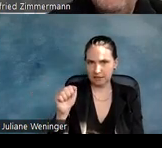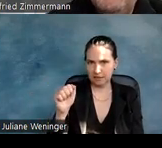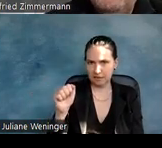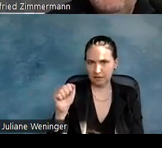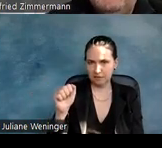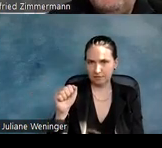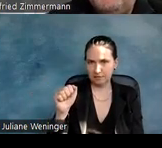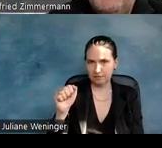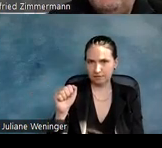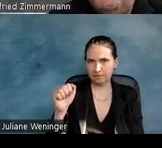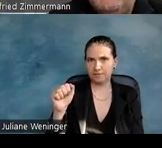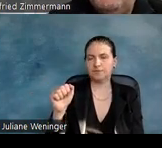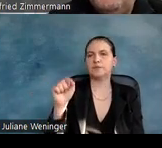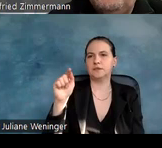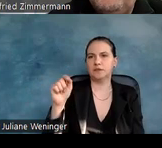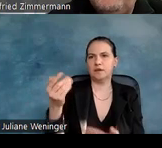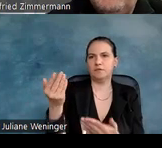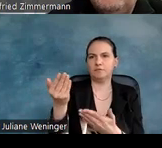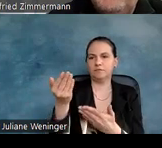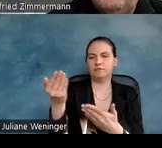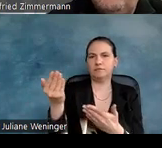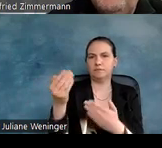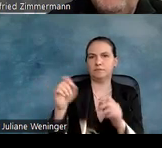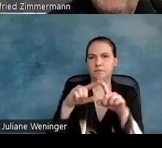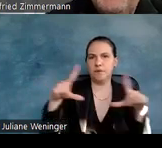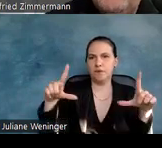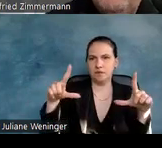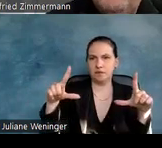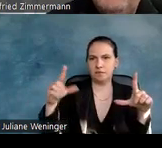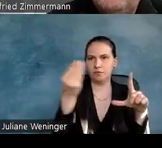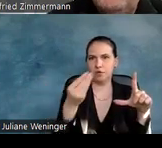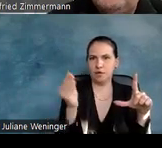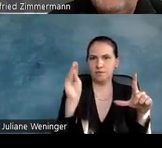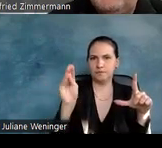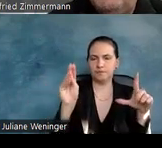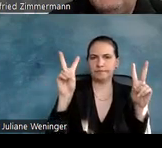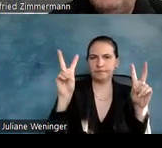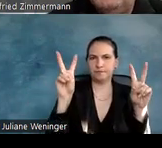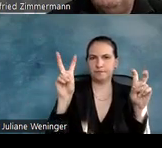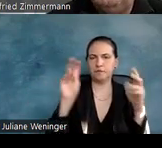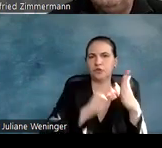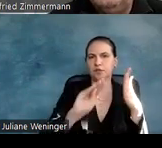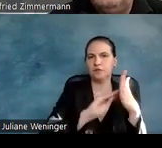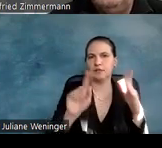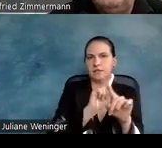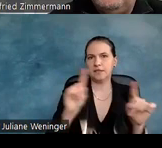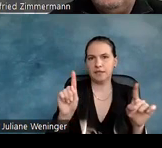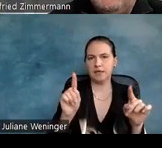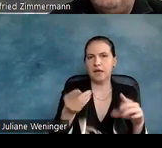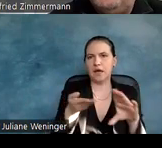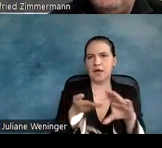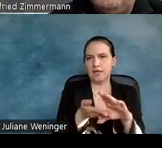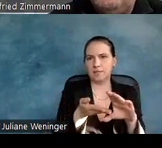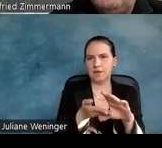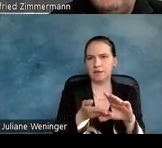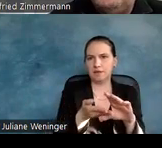der Bildbeschreibung hinzugefügt, steht oben, Schrift ist nicht eingebettet und dann ein